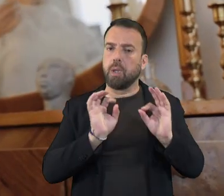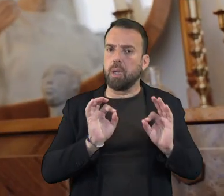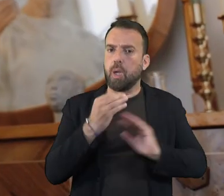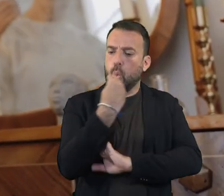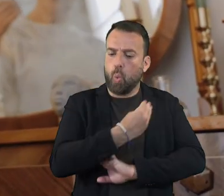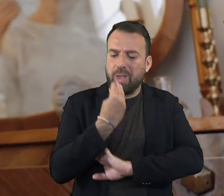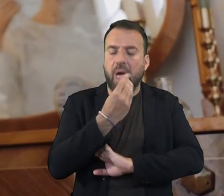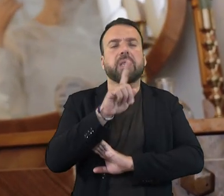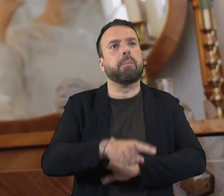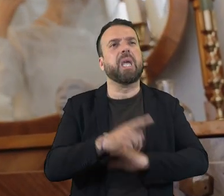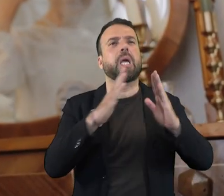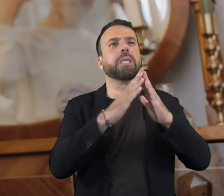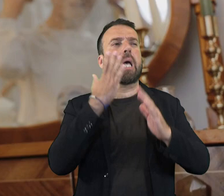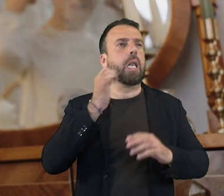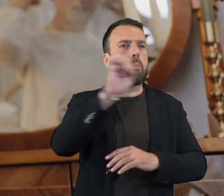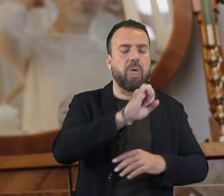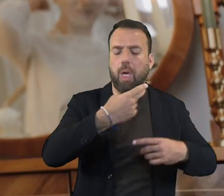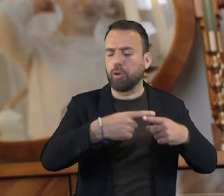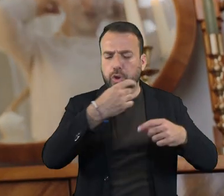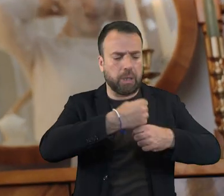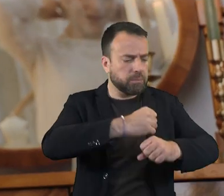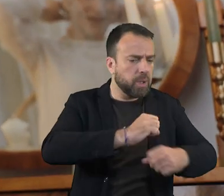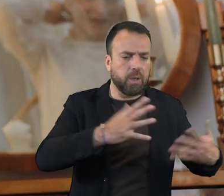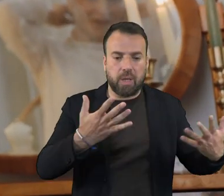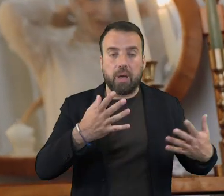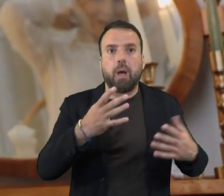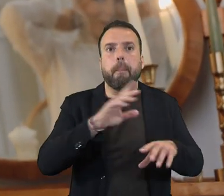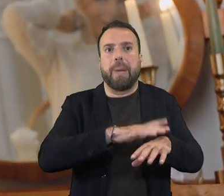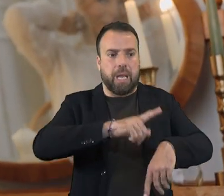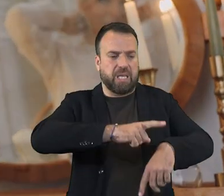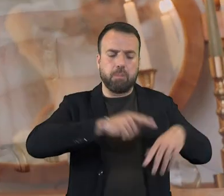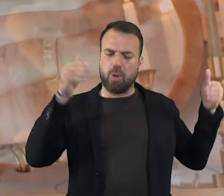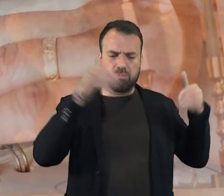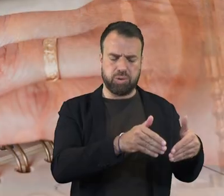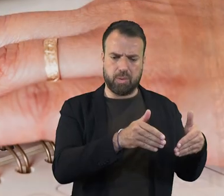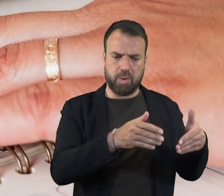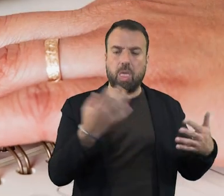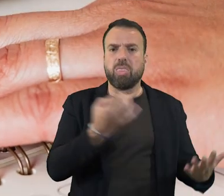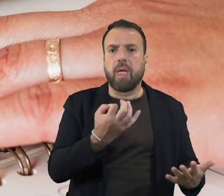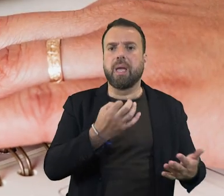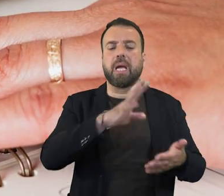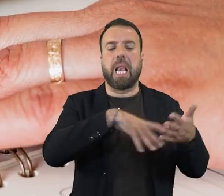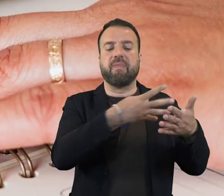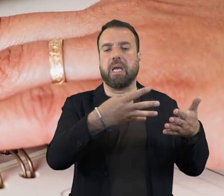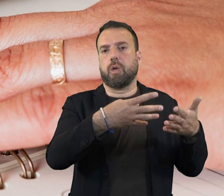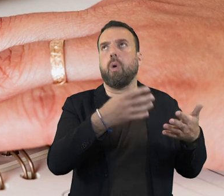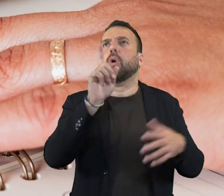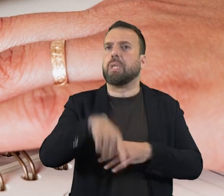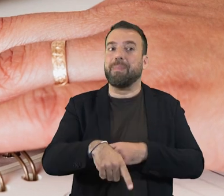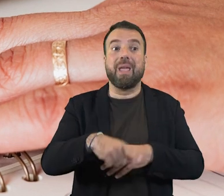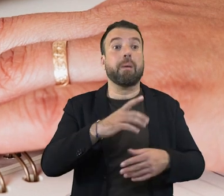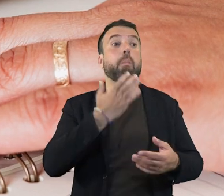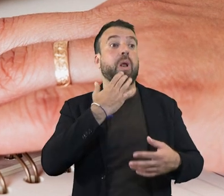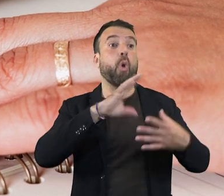Feu-vos les tasques diàries de cap vostre. Tasques que us ajudin a estar orientats en el temps. Utilzeu el calendari.